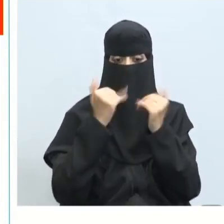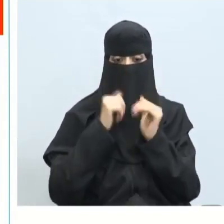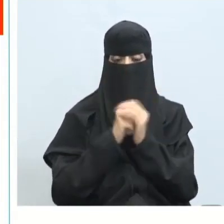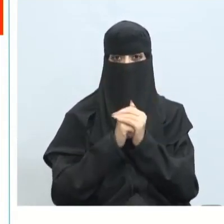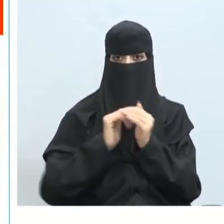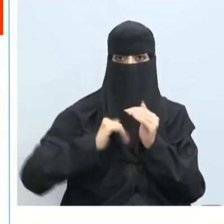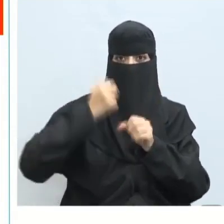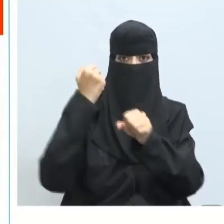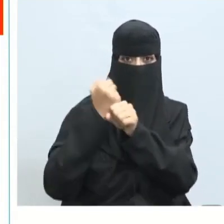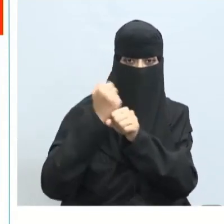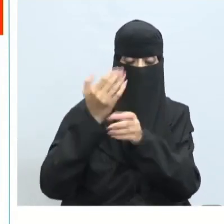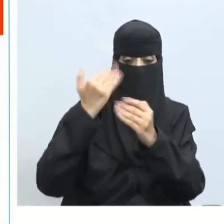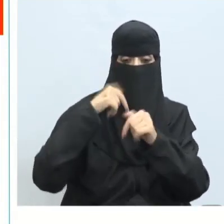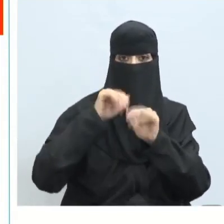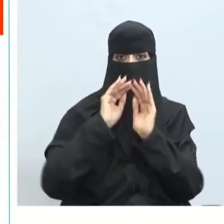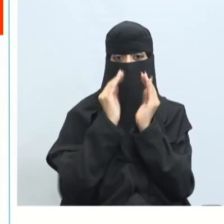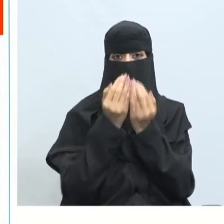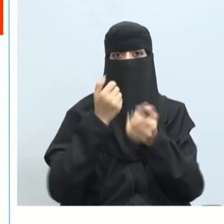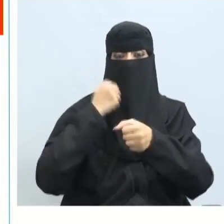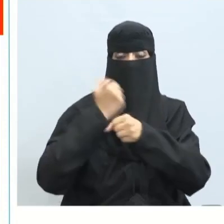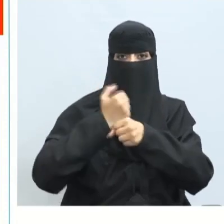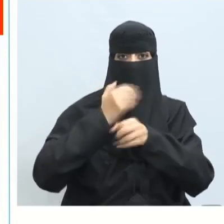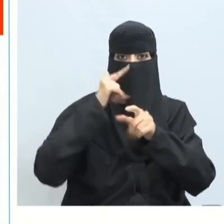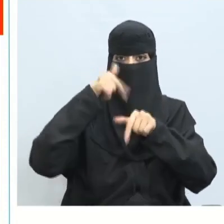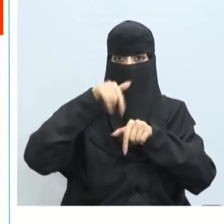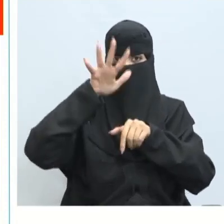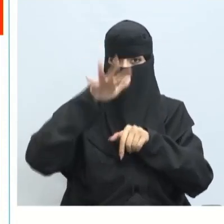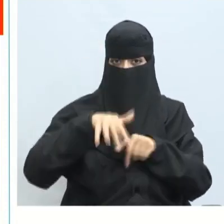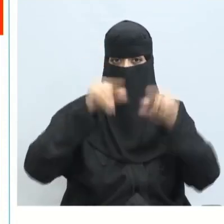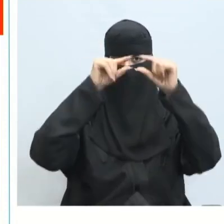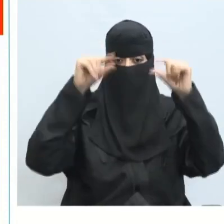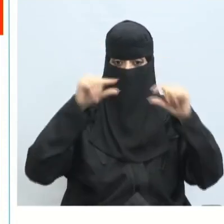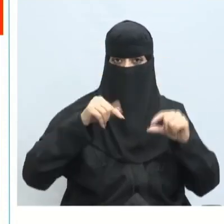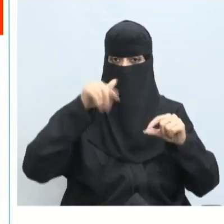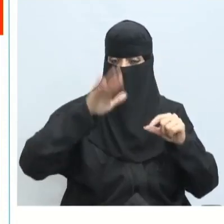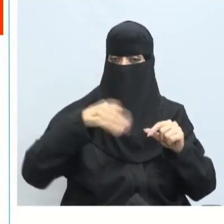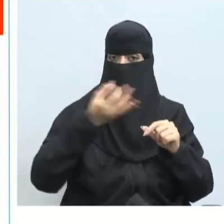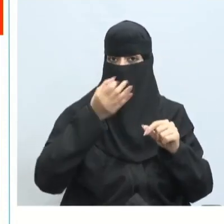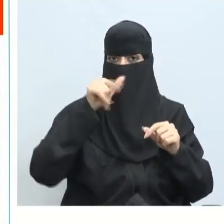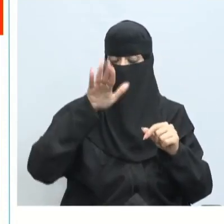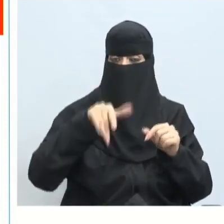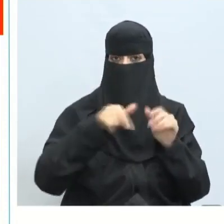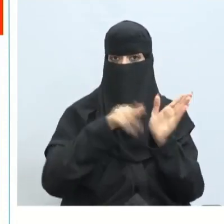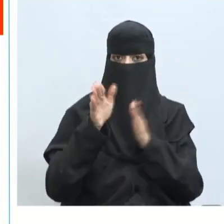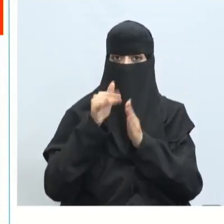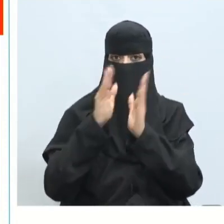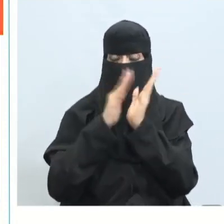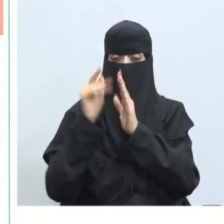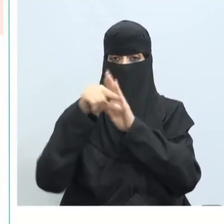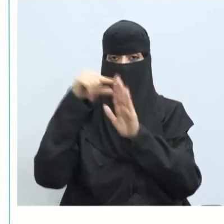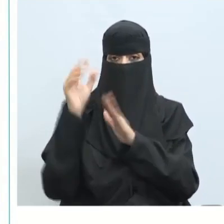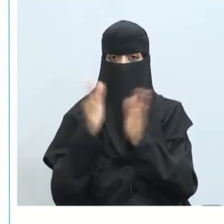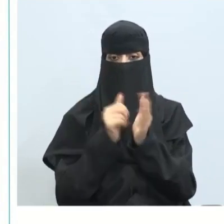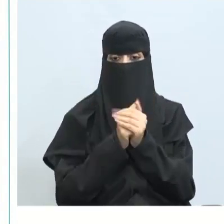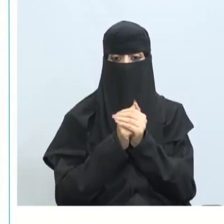والآداء وإدارة الأداء كل هذه سنتناولها بإذن الله في هذا الدرس